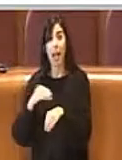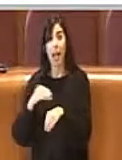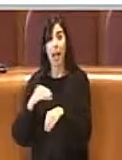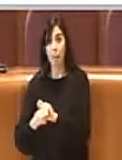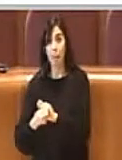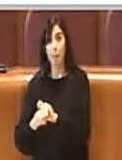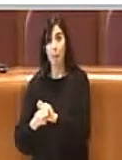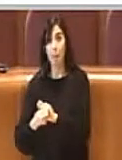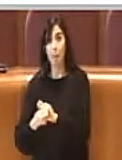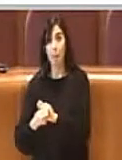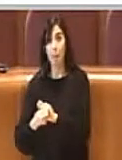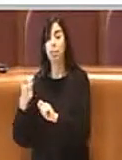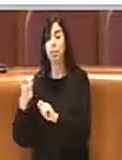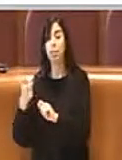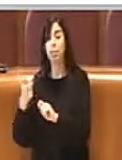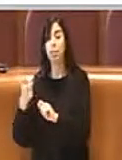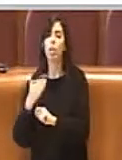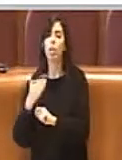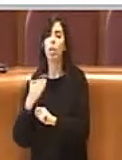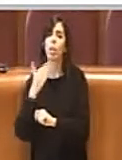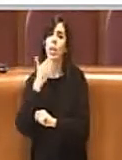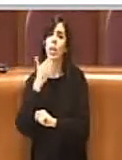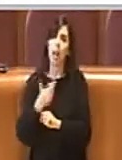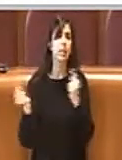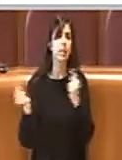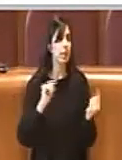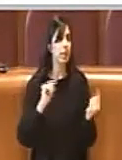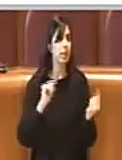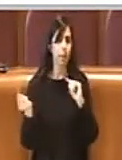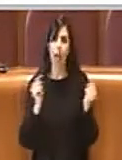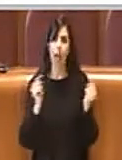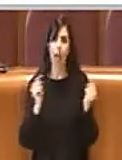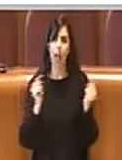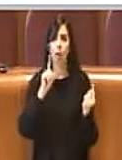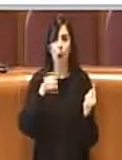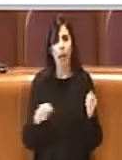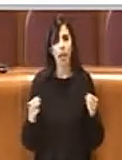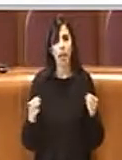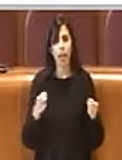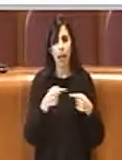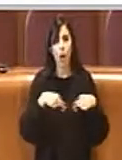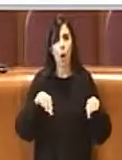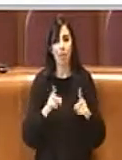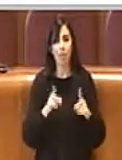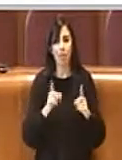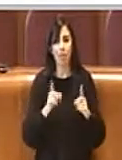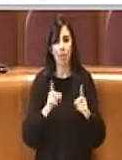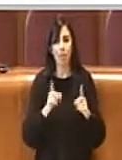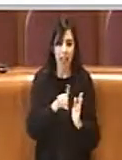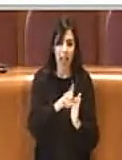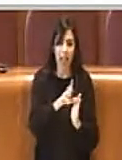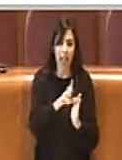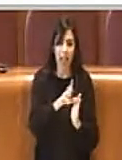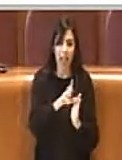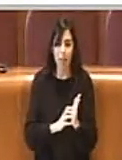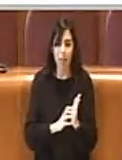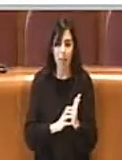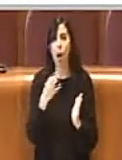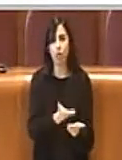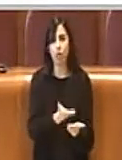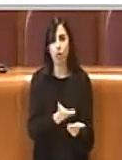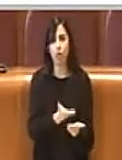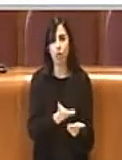maturazione anche del dibattito che c'è stato anche insomma in commissione rispetto alla delibera originariamente eh